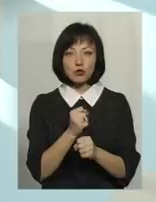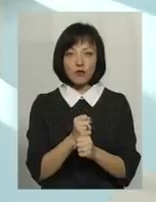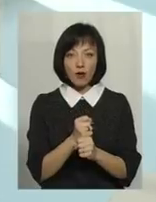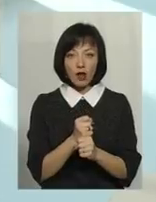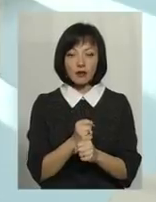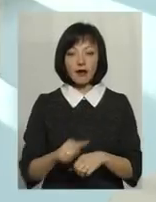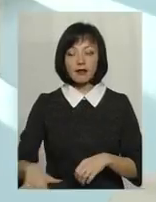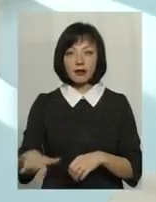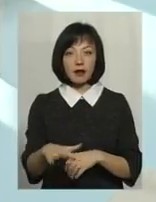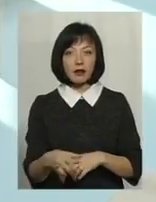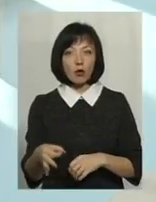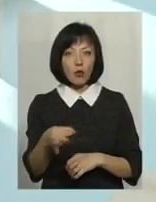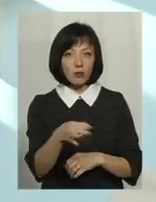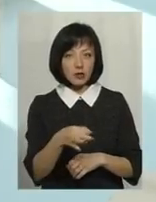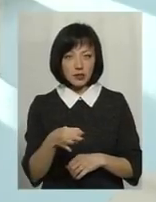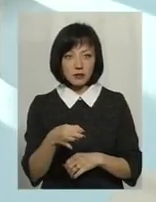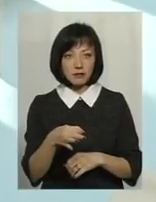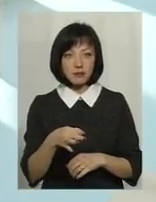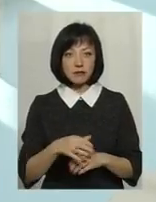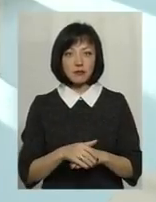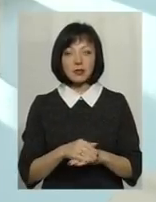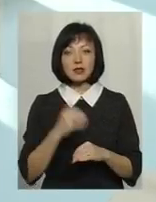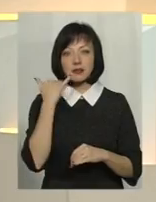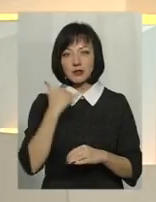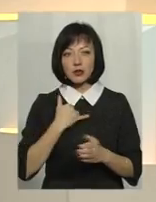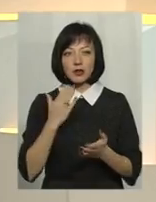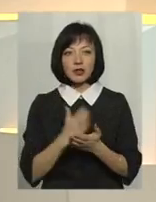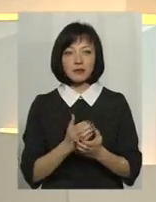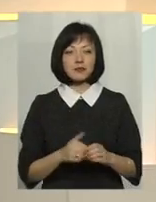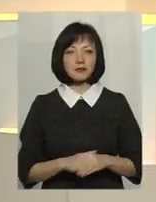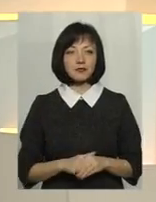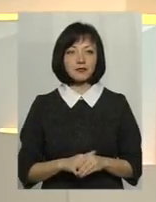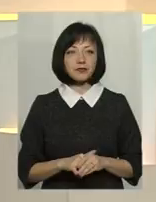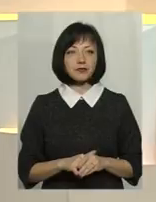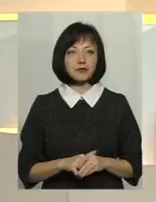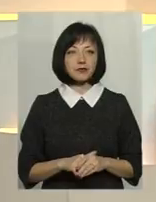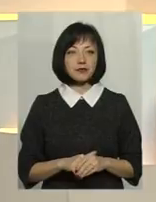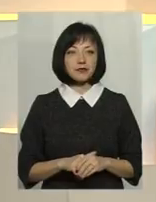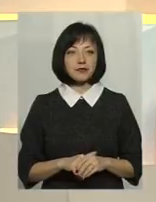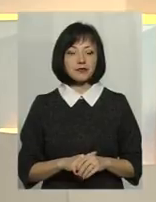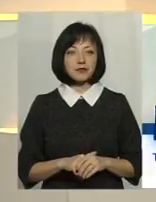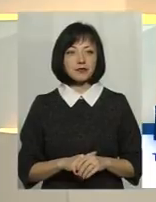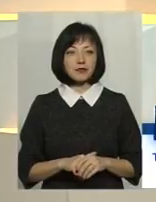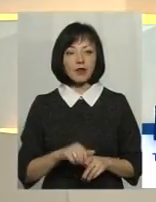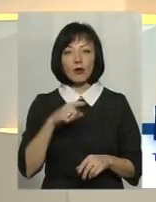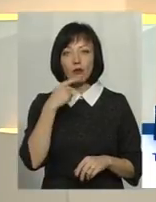працювати на теренах області. Дзвіночок є? У нас є телефонний дзвінок, і далі ми продовжуємо. Говоріть, будь ласка.